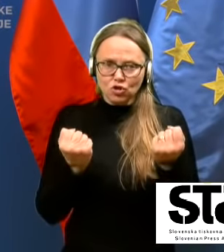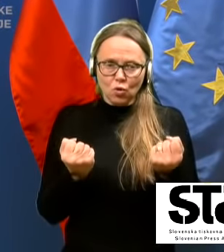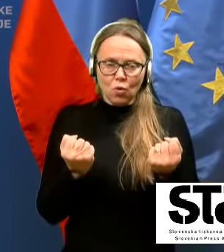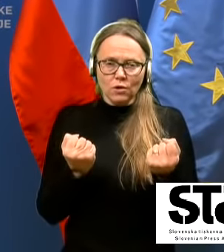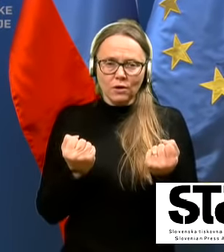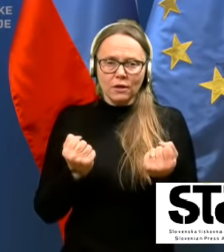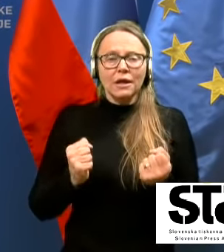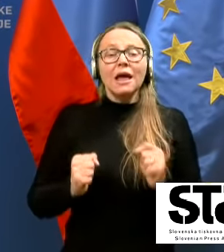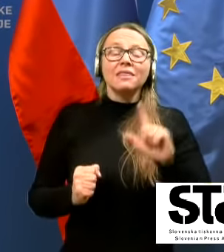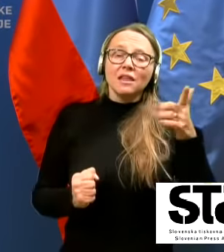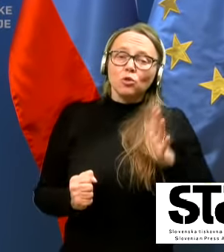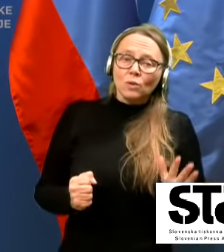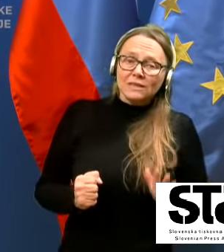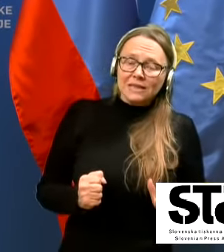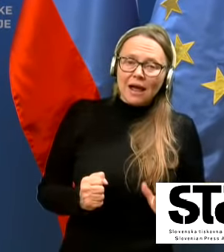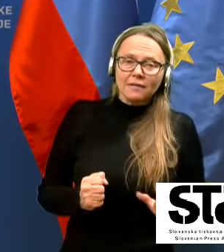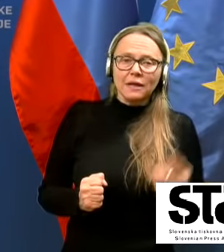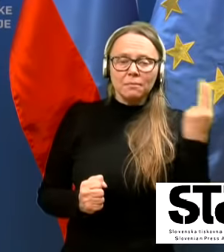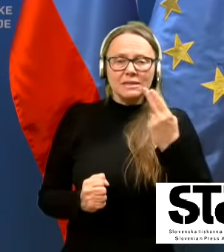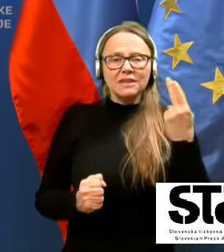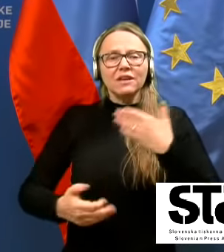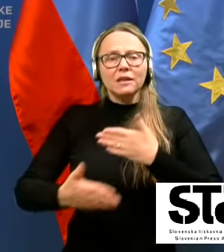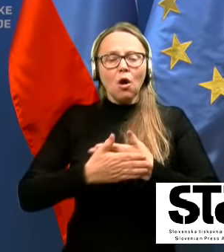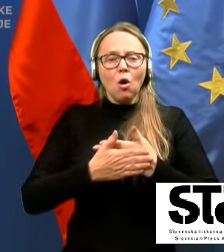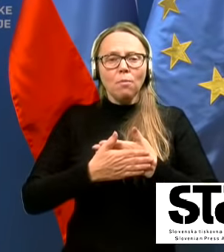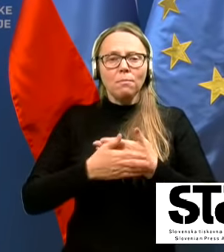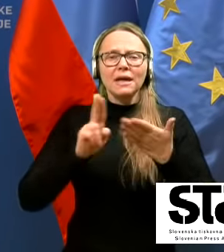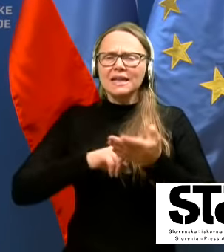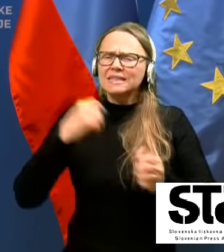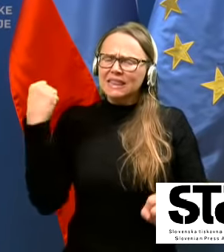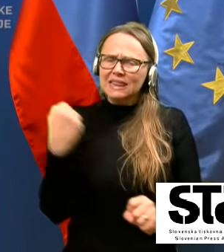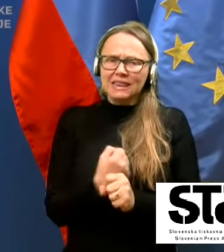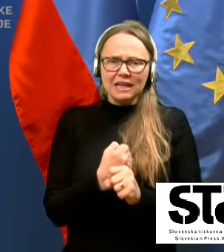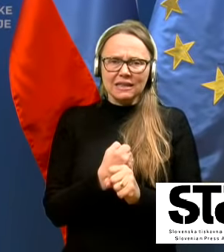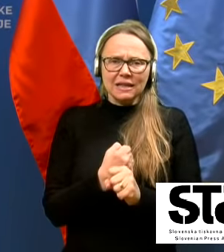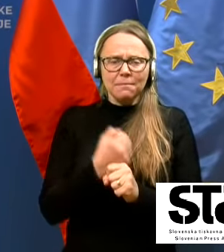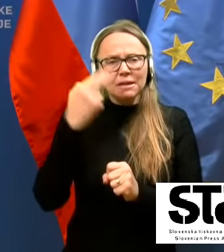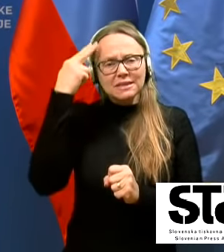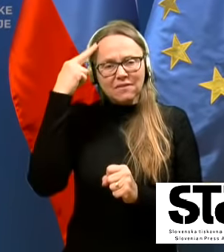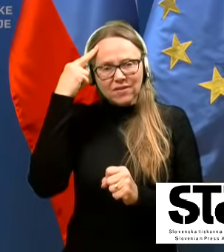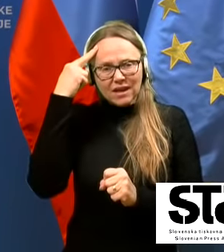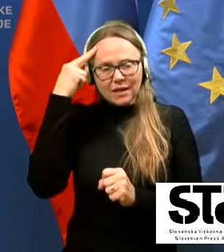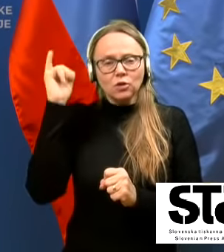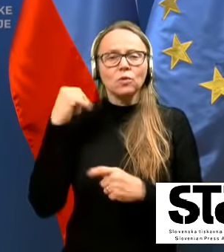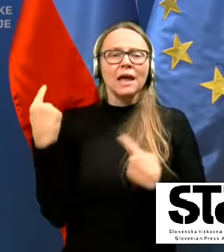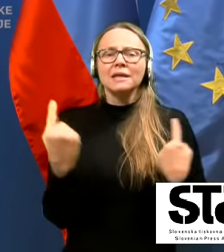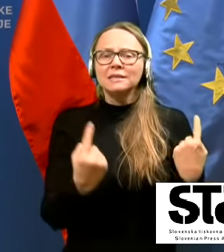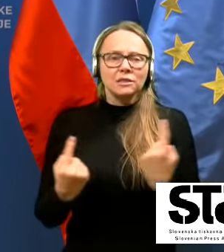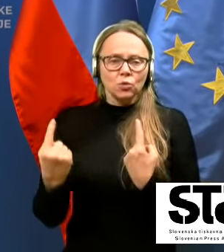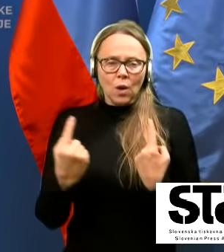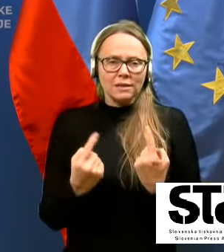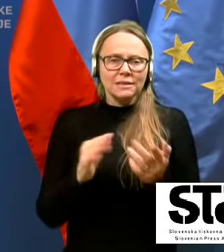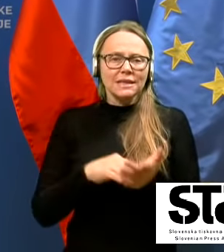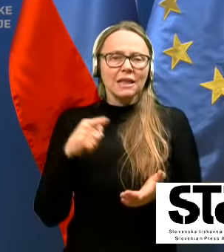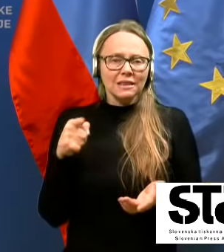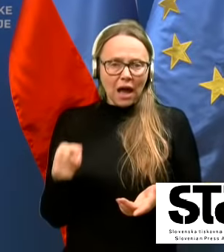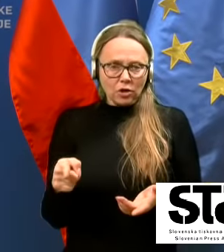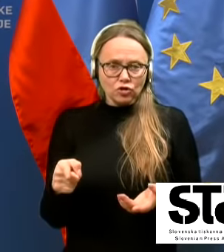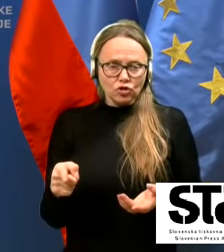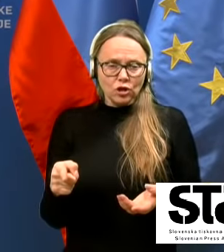na drugi strani pa sveda tudi ob res trdnem zavedanju, da je situacija takšna, da